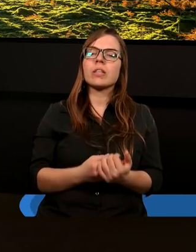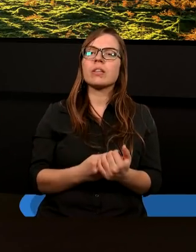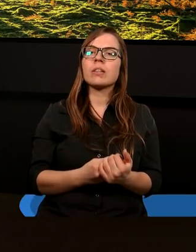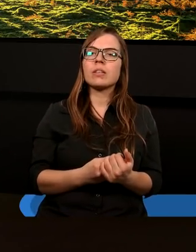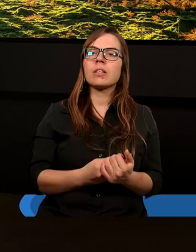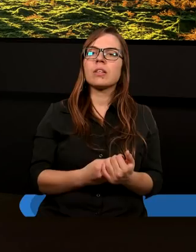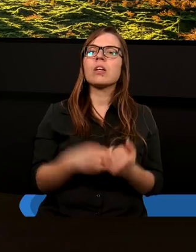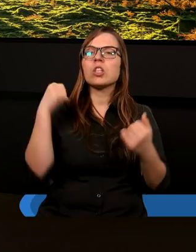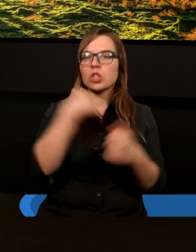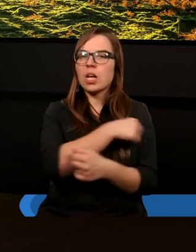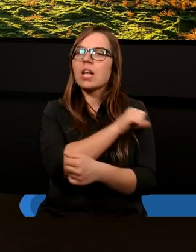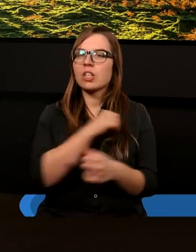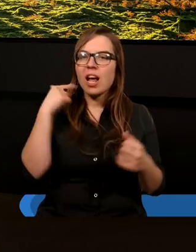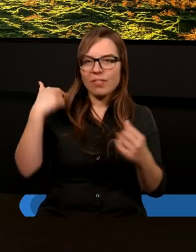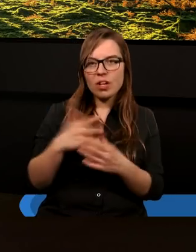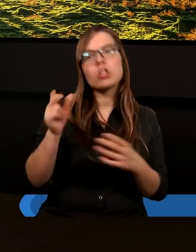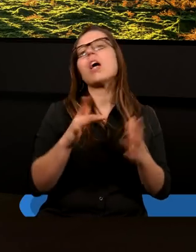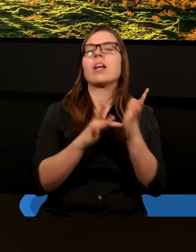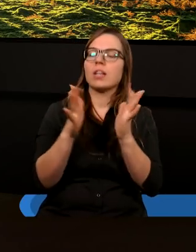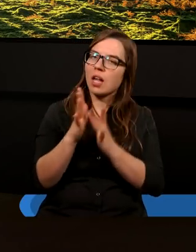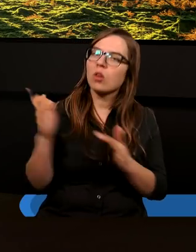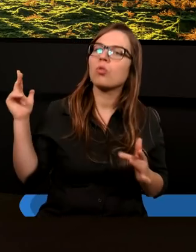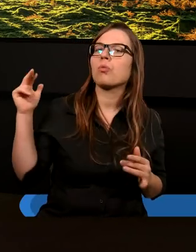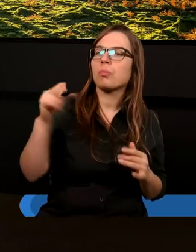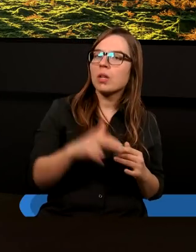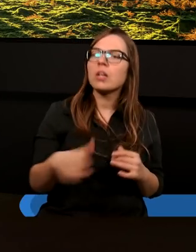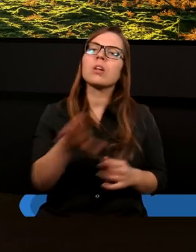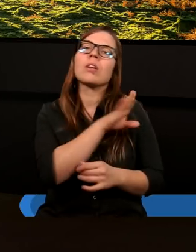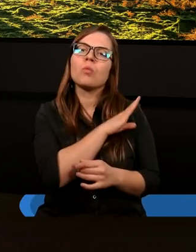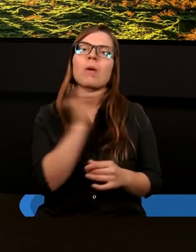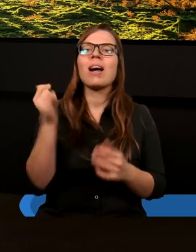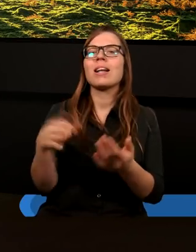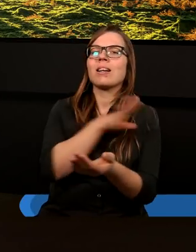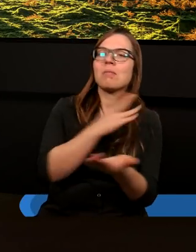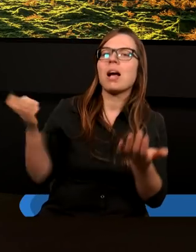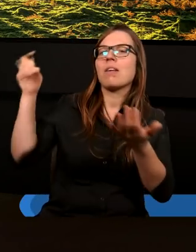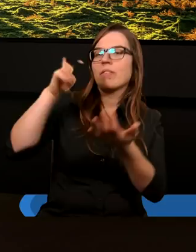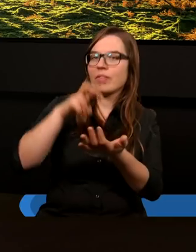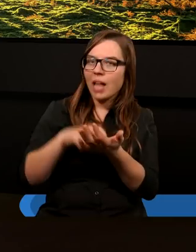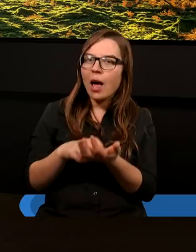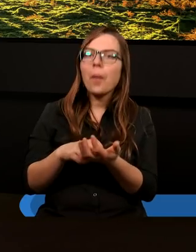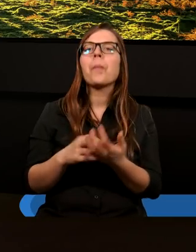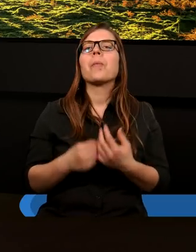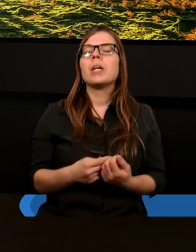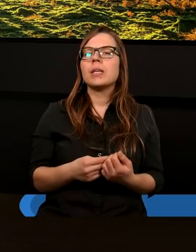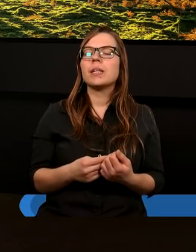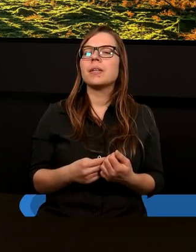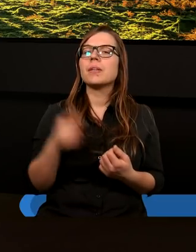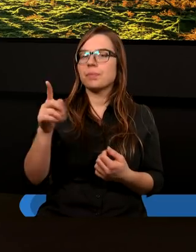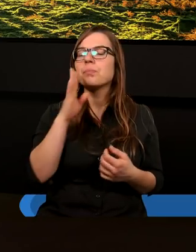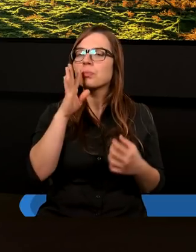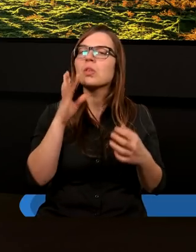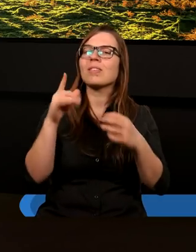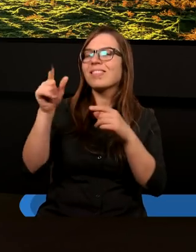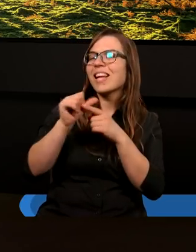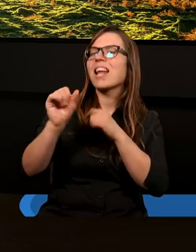Bezwzględnie chrześcijanie wierzą, że Jezus przyszedł, umarł i zmartwychwstał. I to jest ta zastępcza